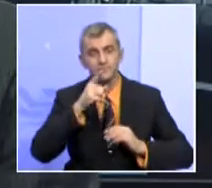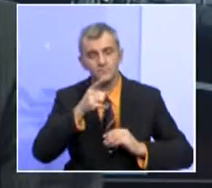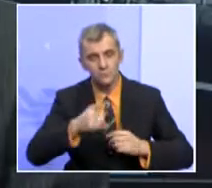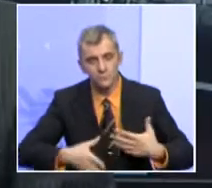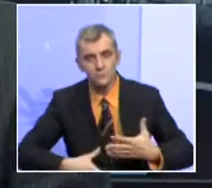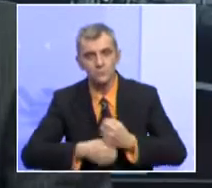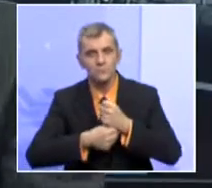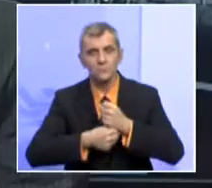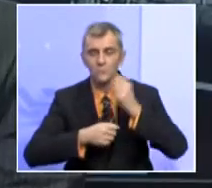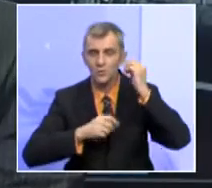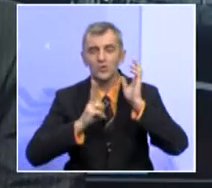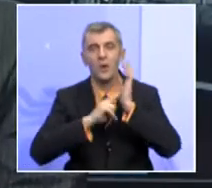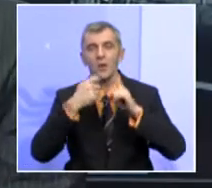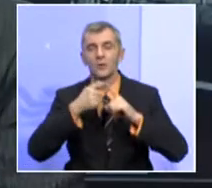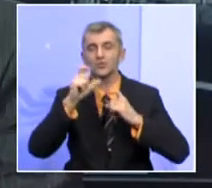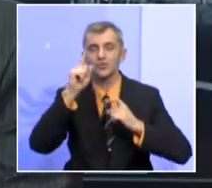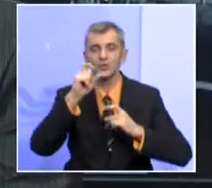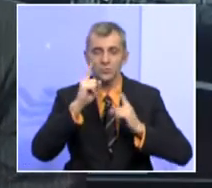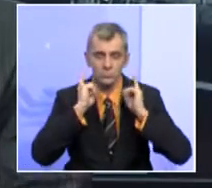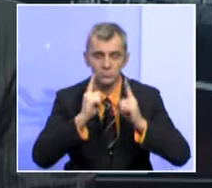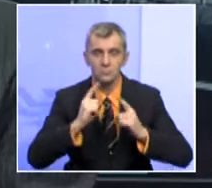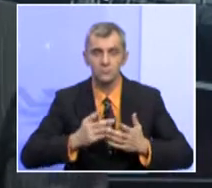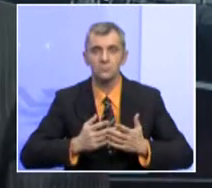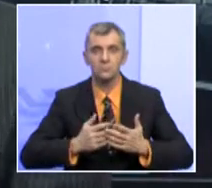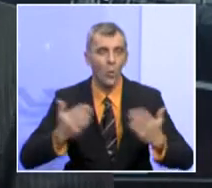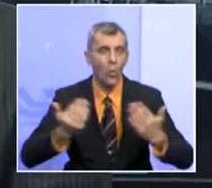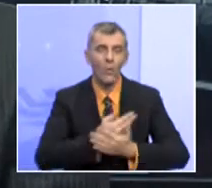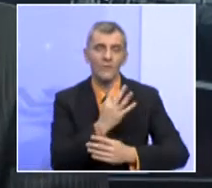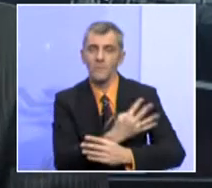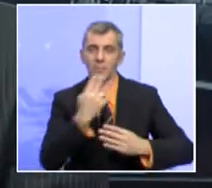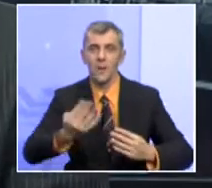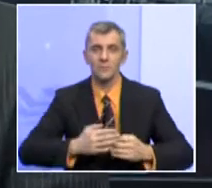podržali da Nermin Ješić ostane i bude novi mandatar?